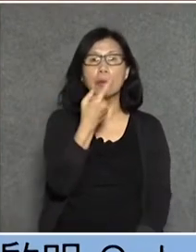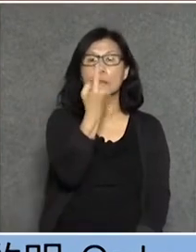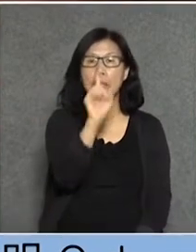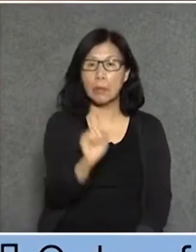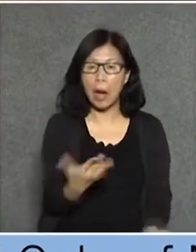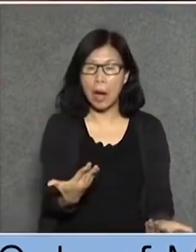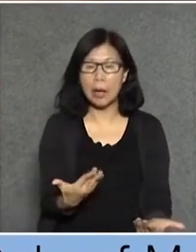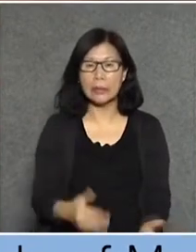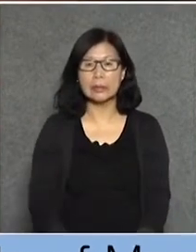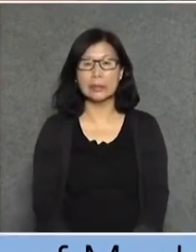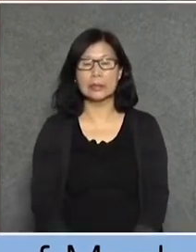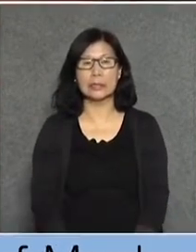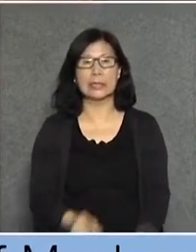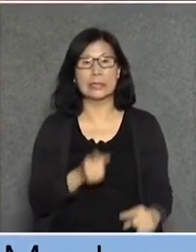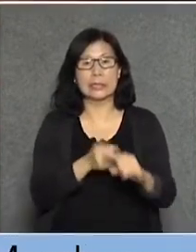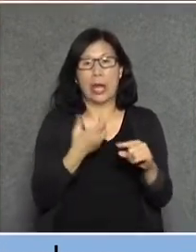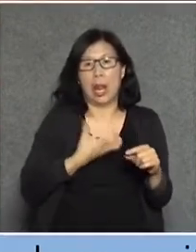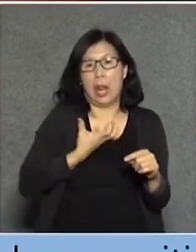要震懾作用